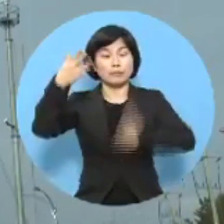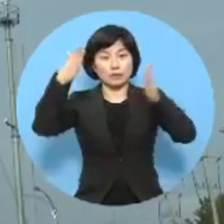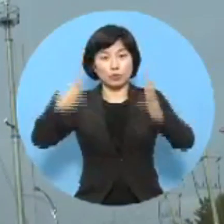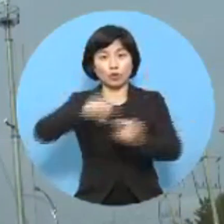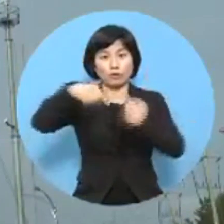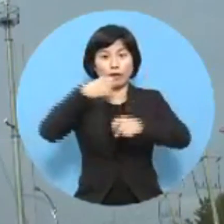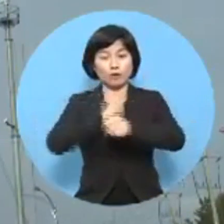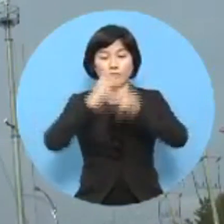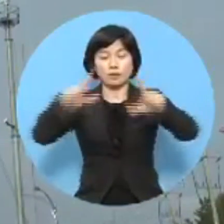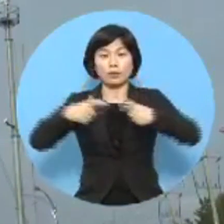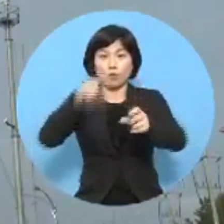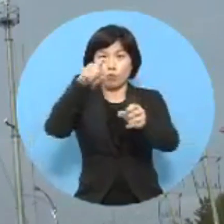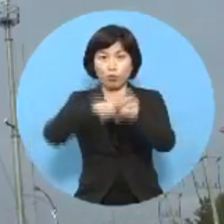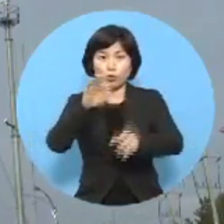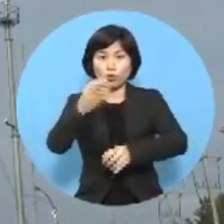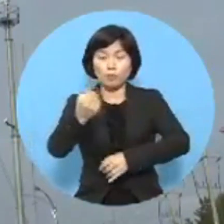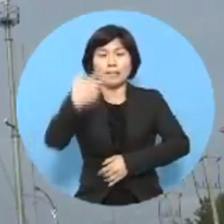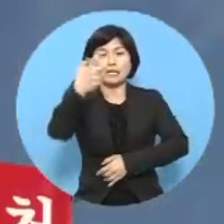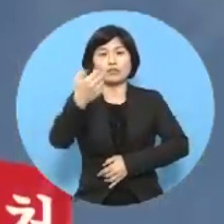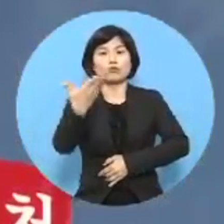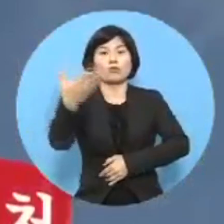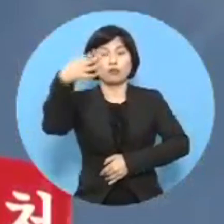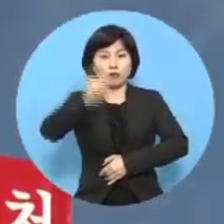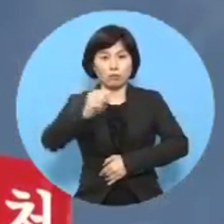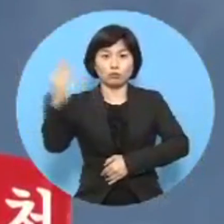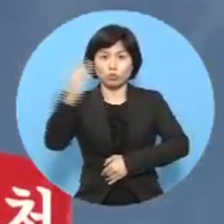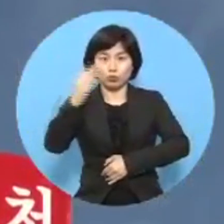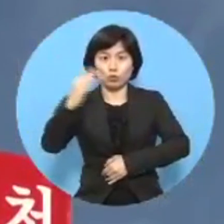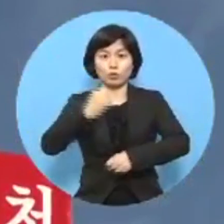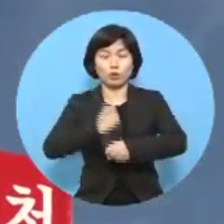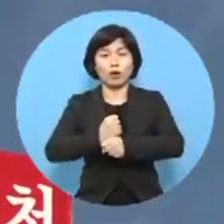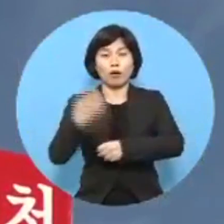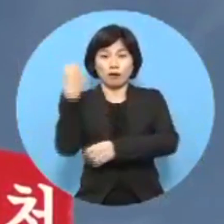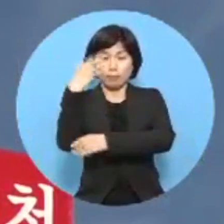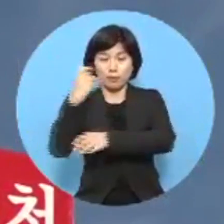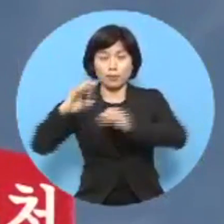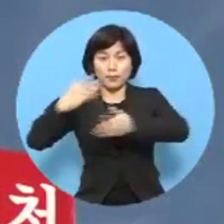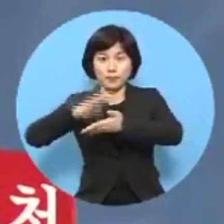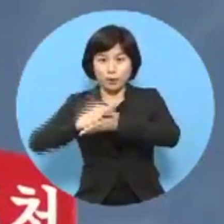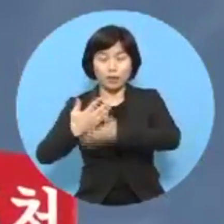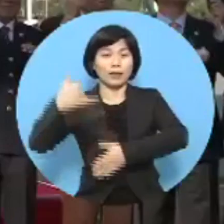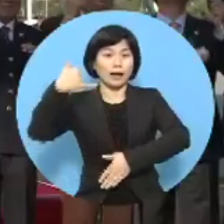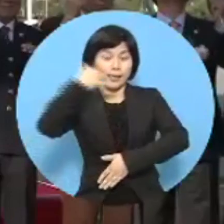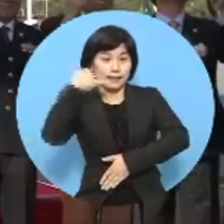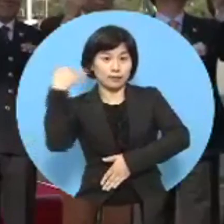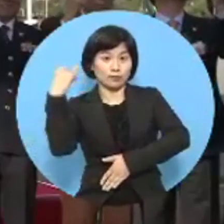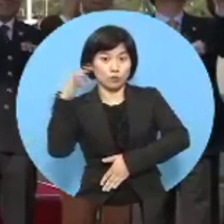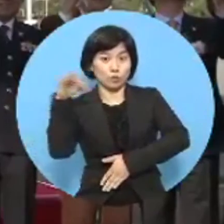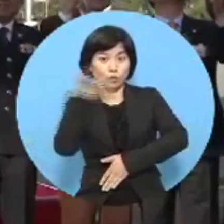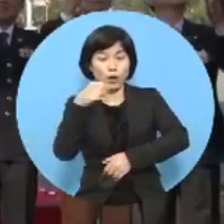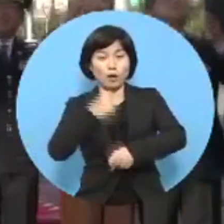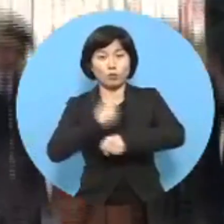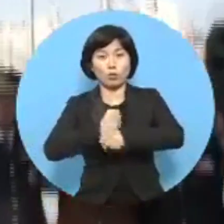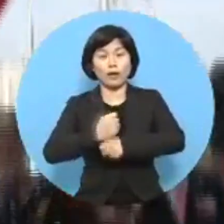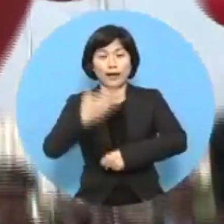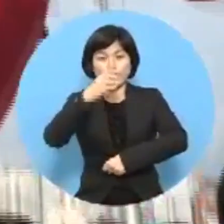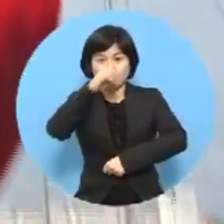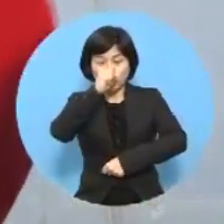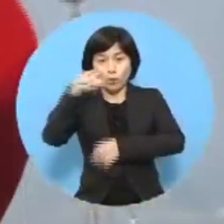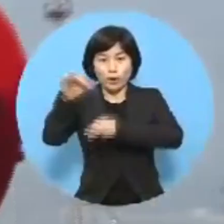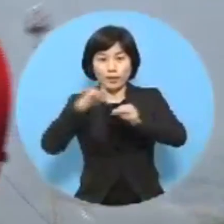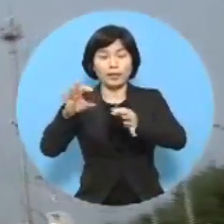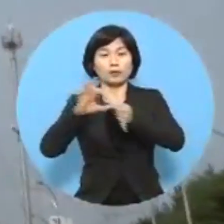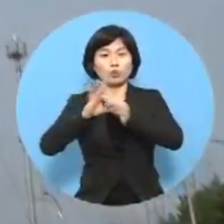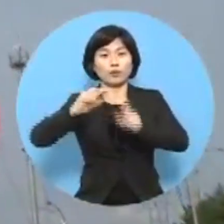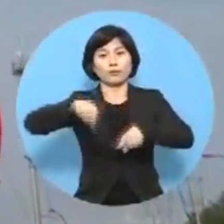전남 지역 모금 목표액은 79억 5천만 원으로 언론사 계좌모금과 ARS, 착한가게 등을